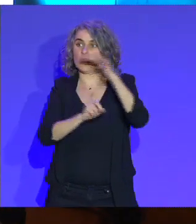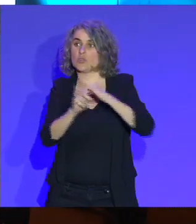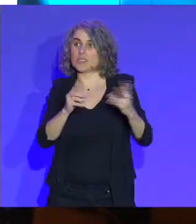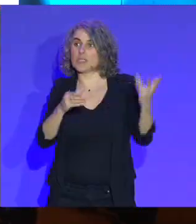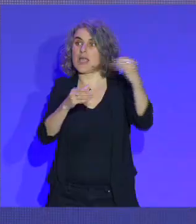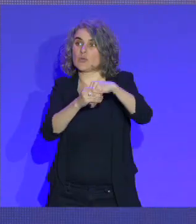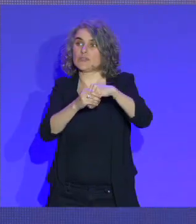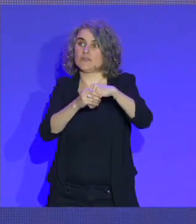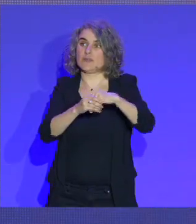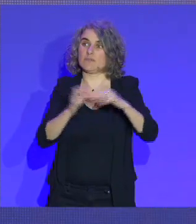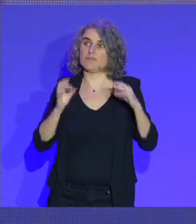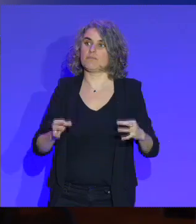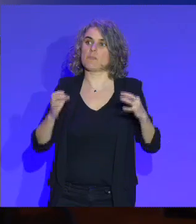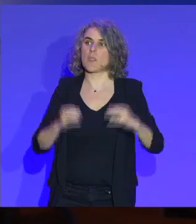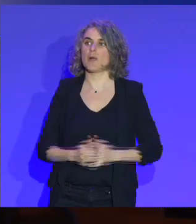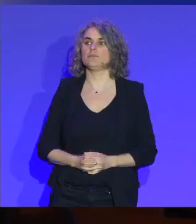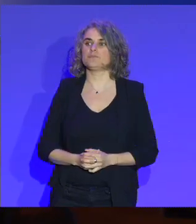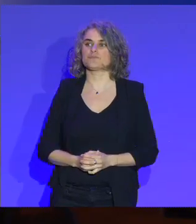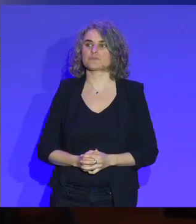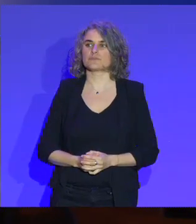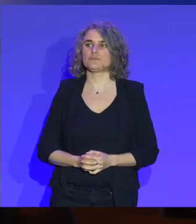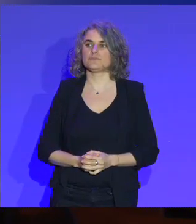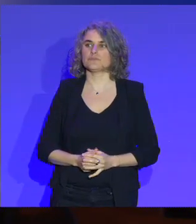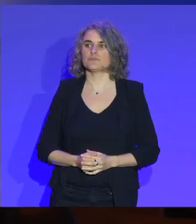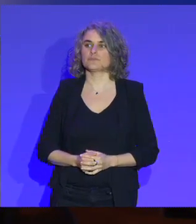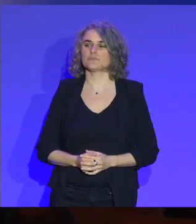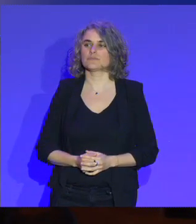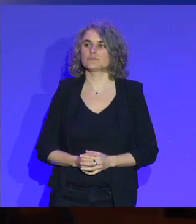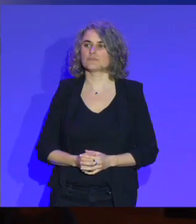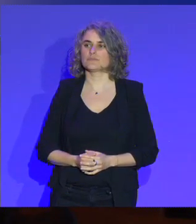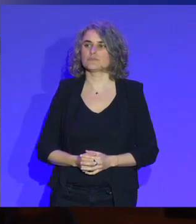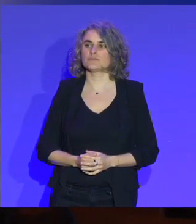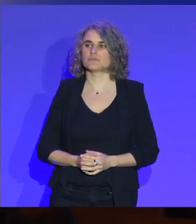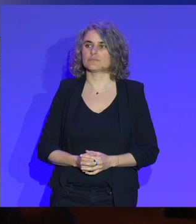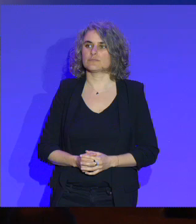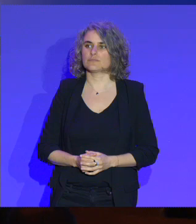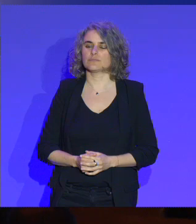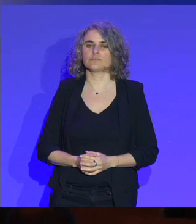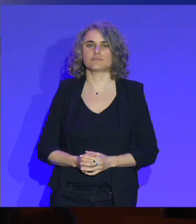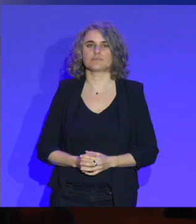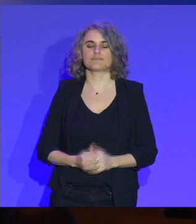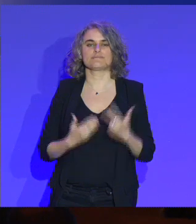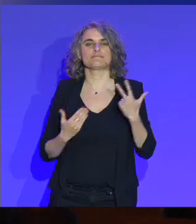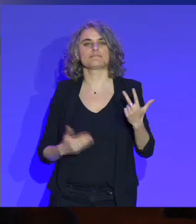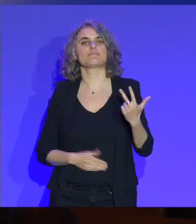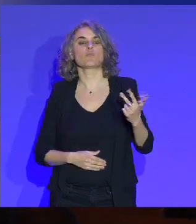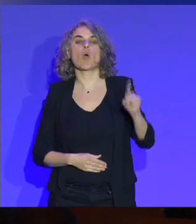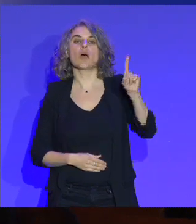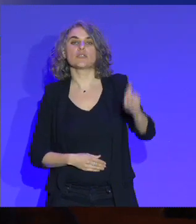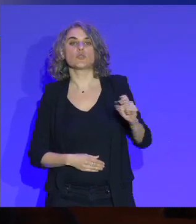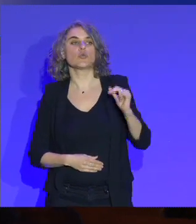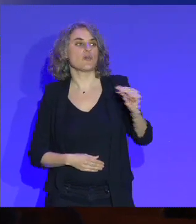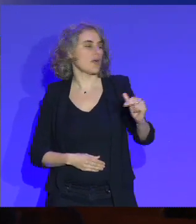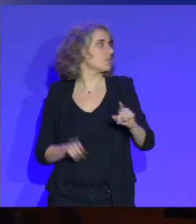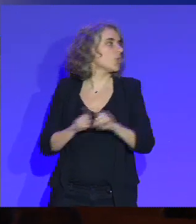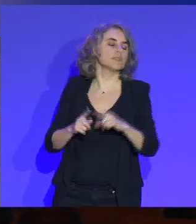totalement inclusive. Merci beaucoup pour cette réponse. Je vais donner la parole aux différentes, enfin, pas tous, il y a trois questions qui ont été choisies. fait